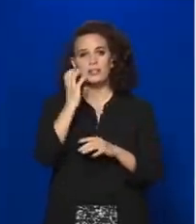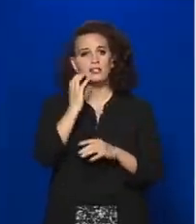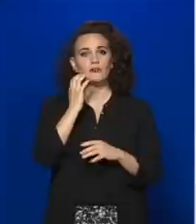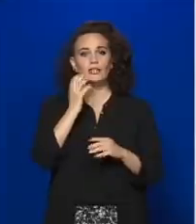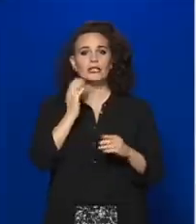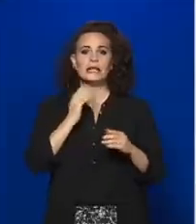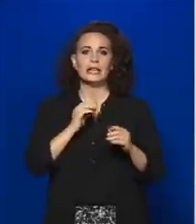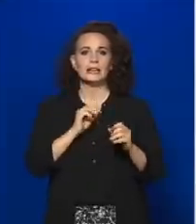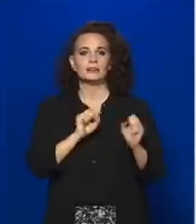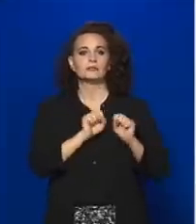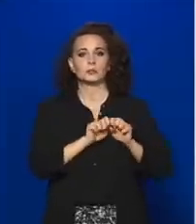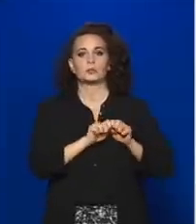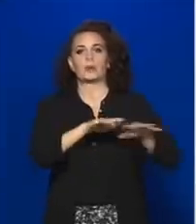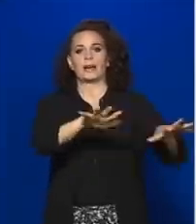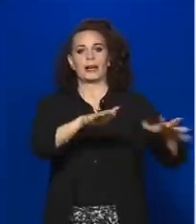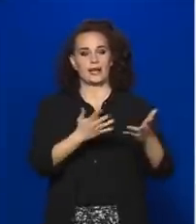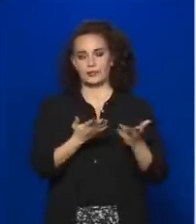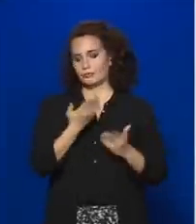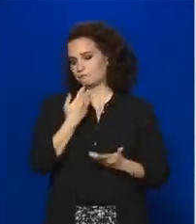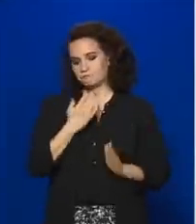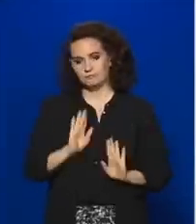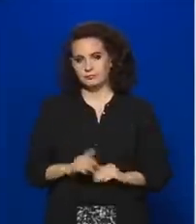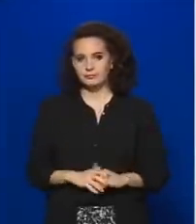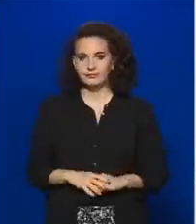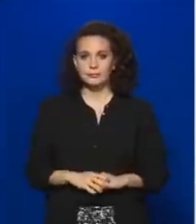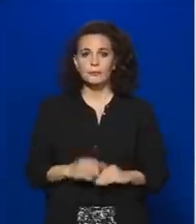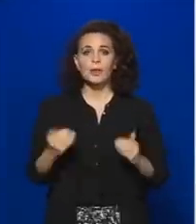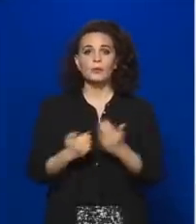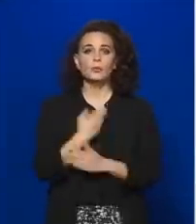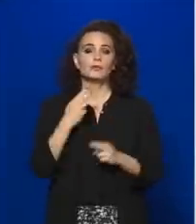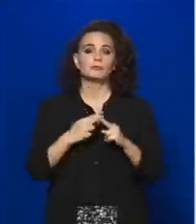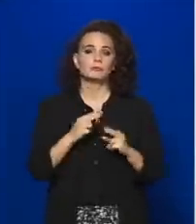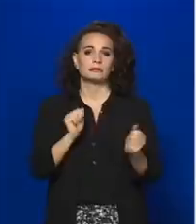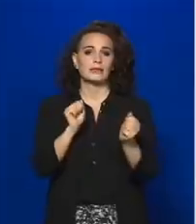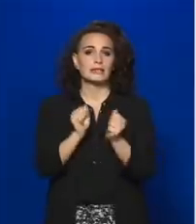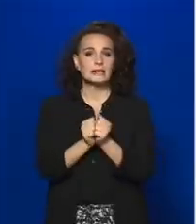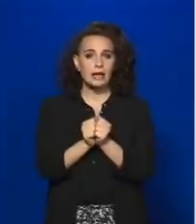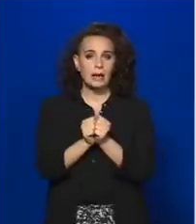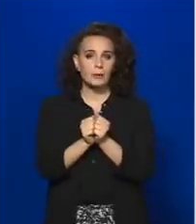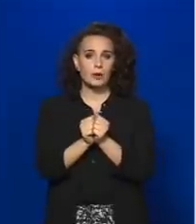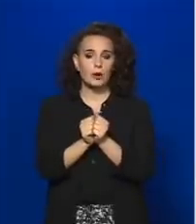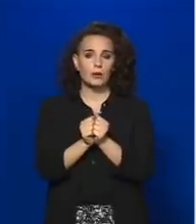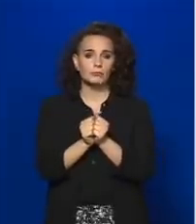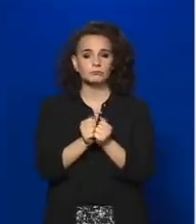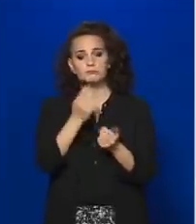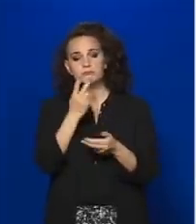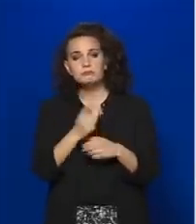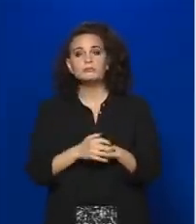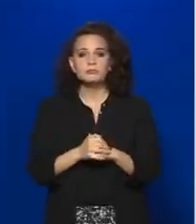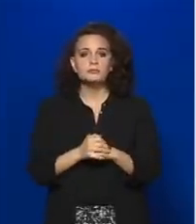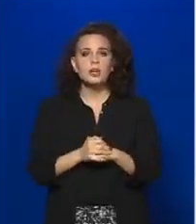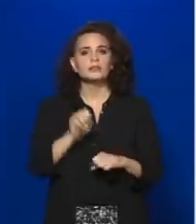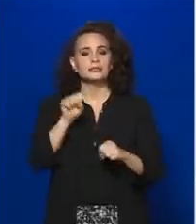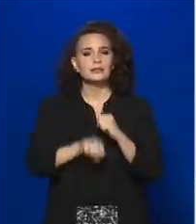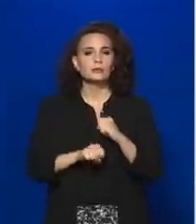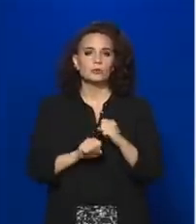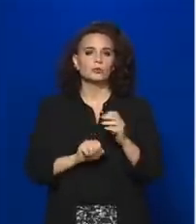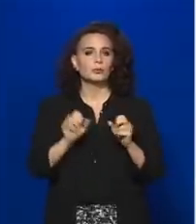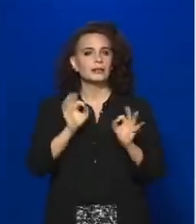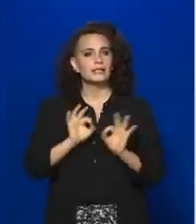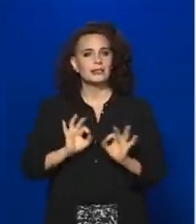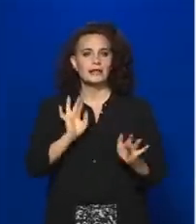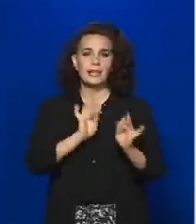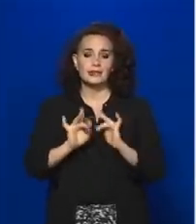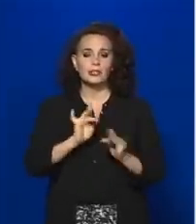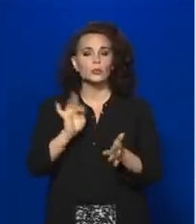tömegessé váltak volna. Az új megbetegedések számát tekintve, a szigorúbb intézkedések ellenére is a központi